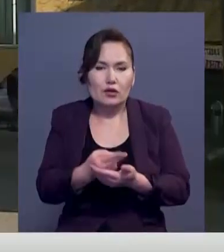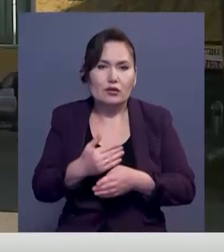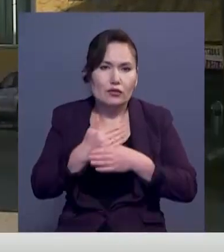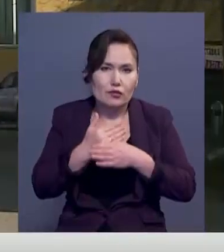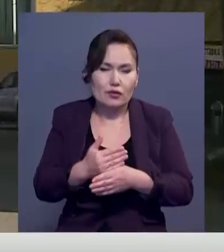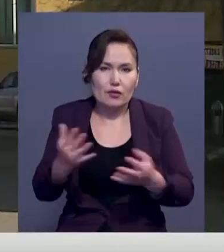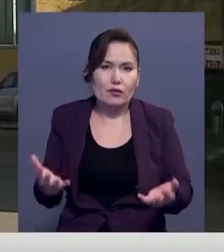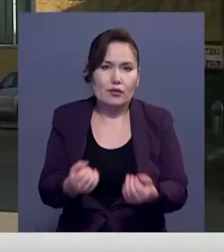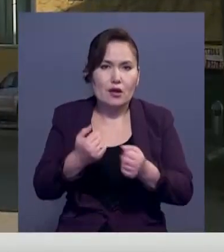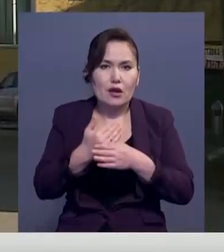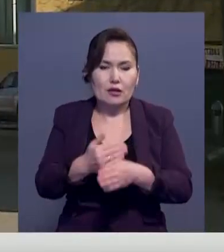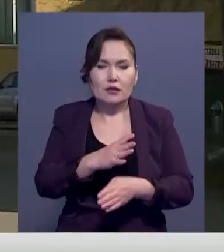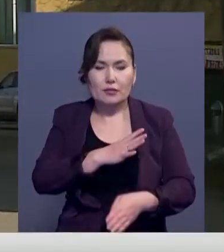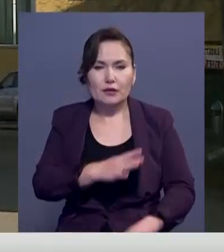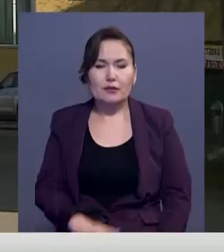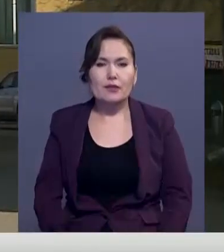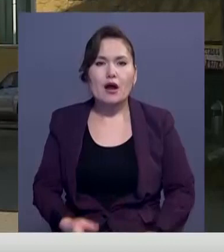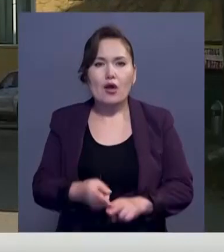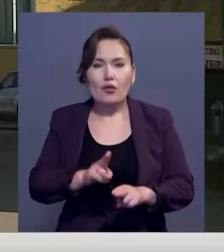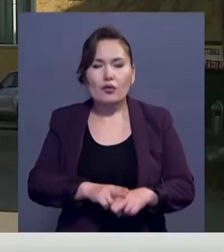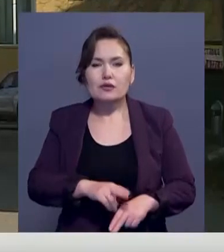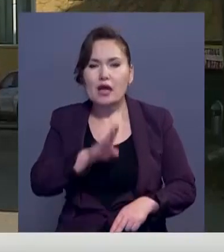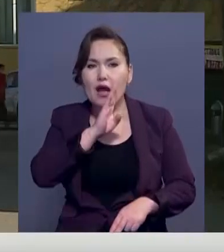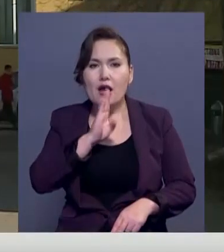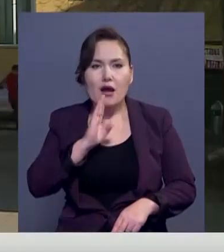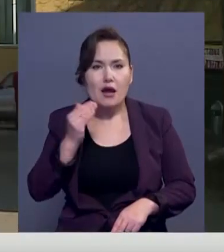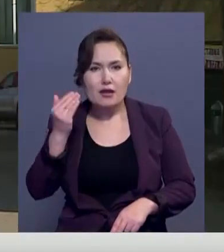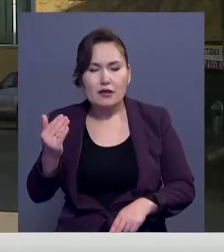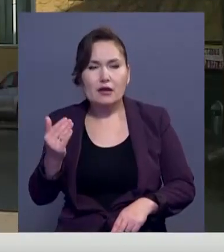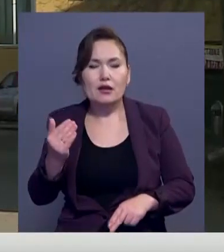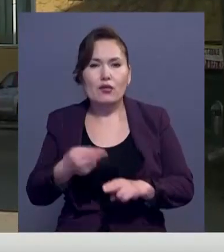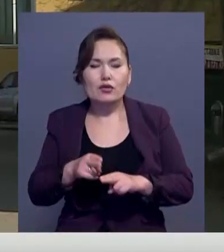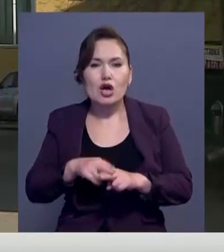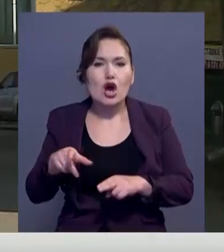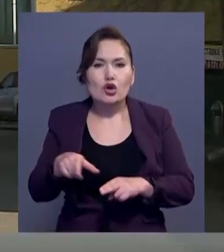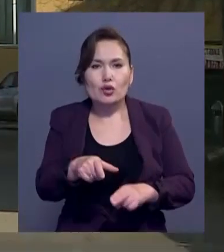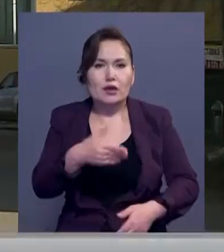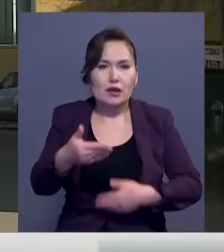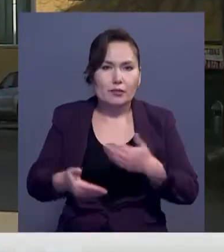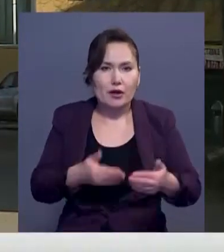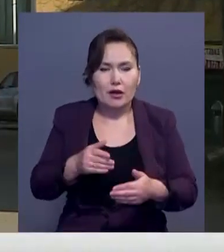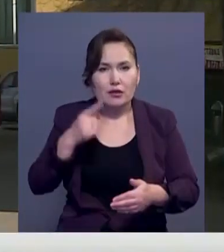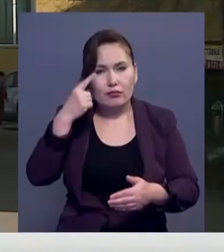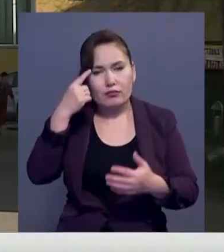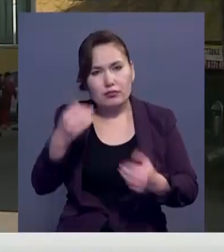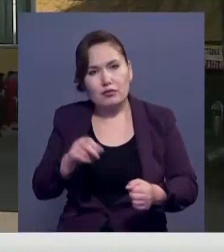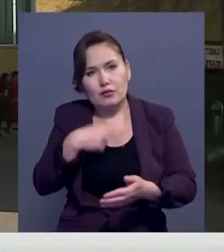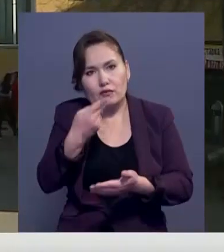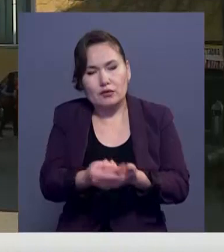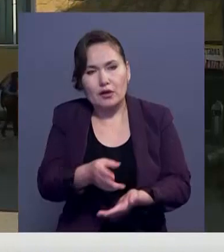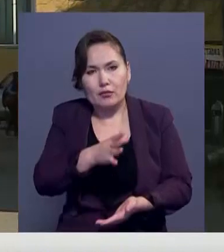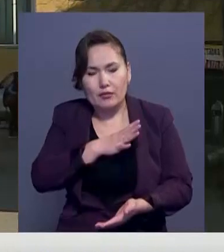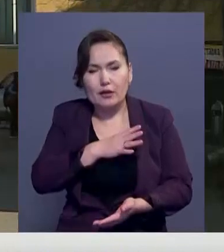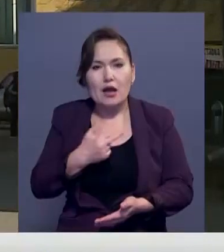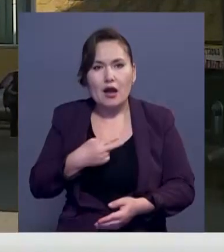ұртқан кезе, жолдың қақ ортасында айыз адам есін таңық қалып. Сол кісіге көмек көрсетіп, барлық керекті